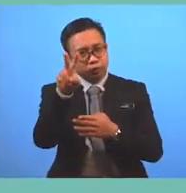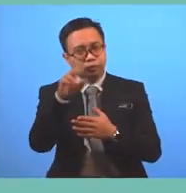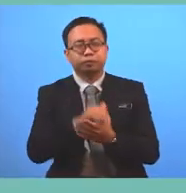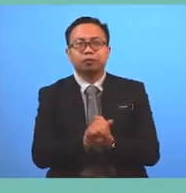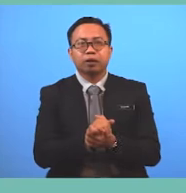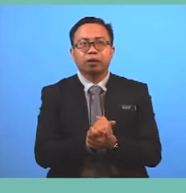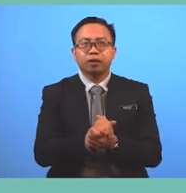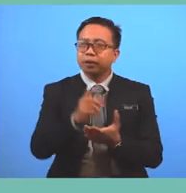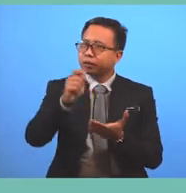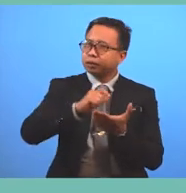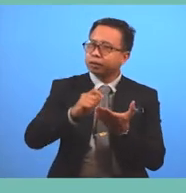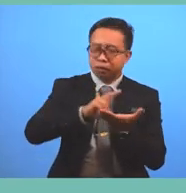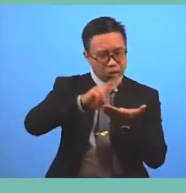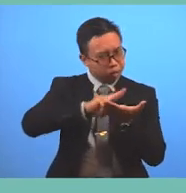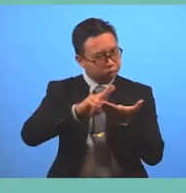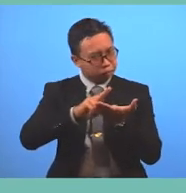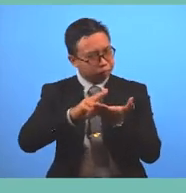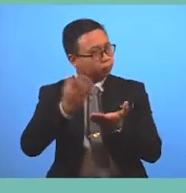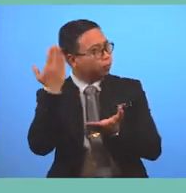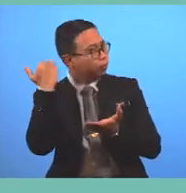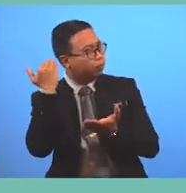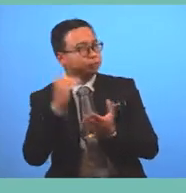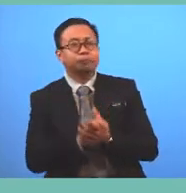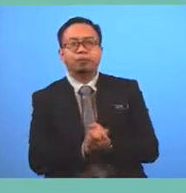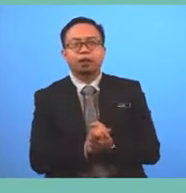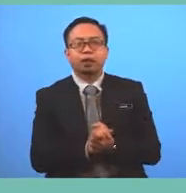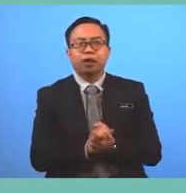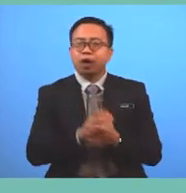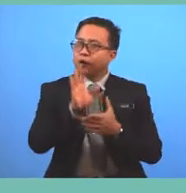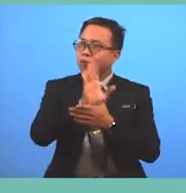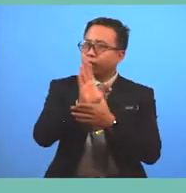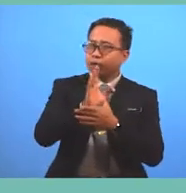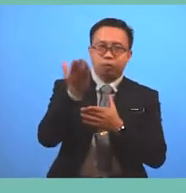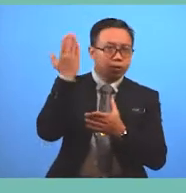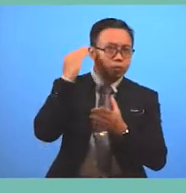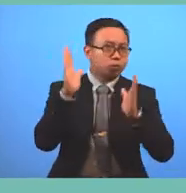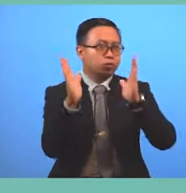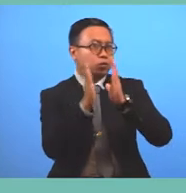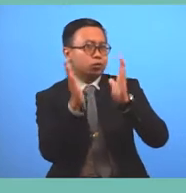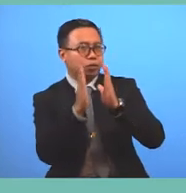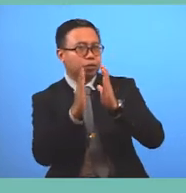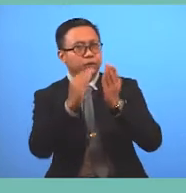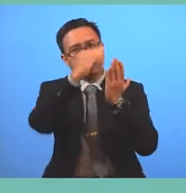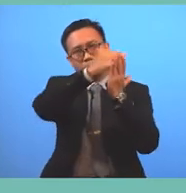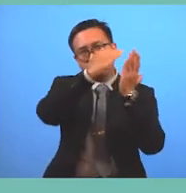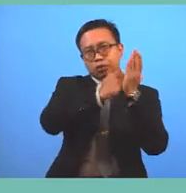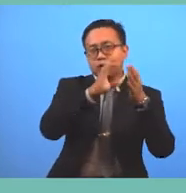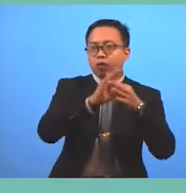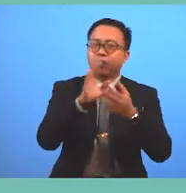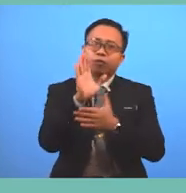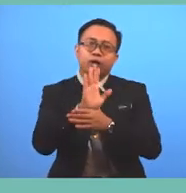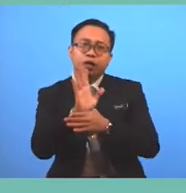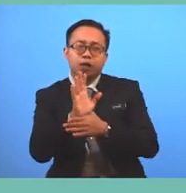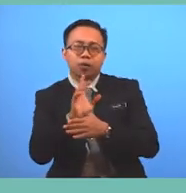you ever read a film review before? A film review is a short description of a film Where the